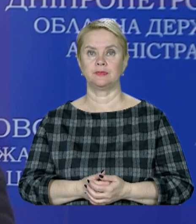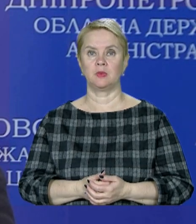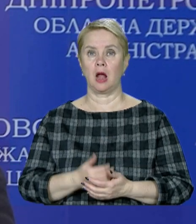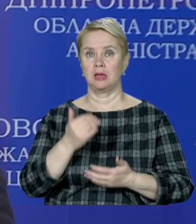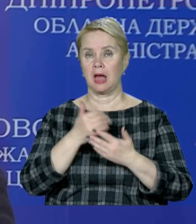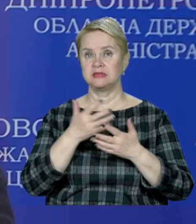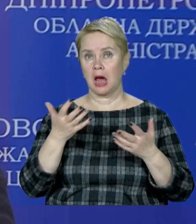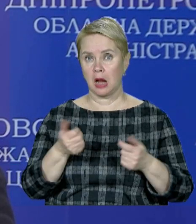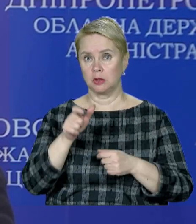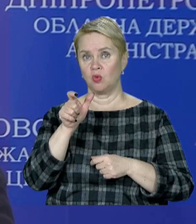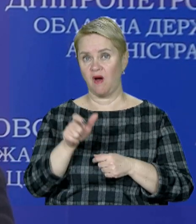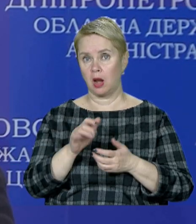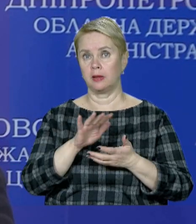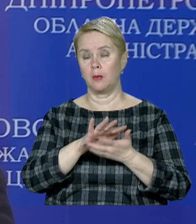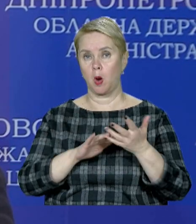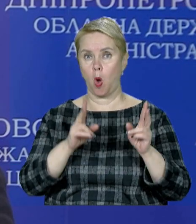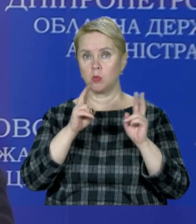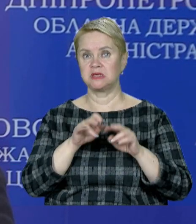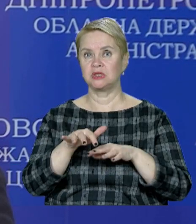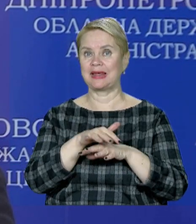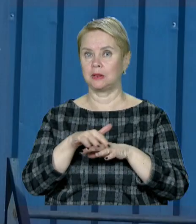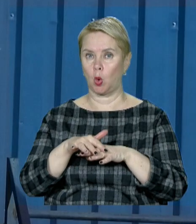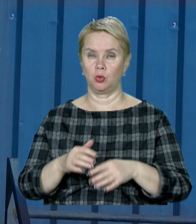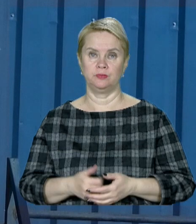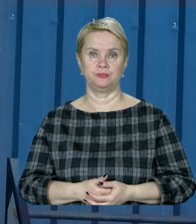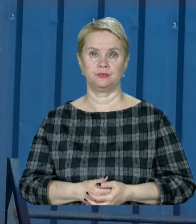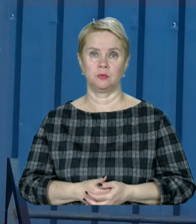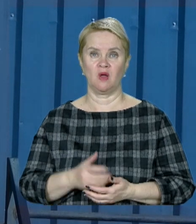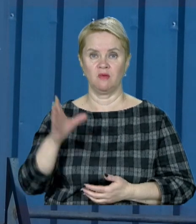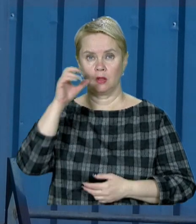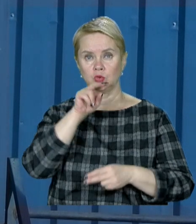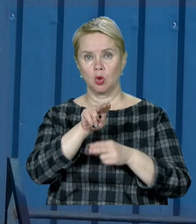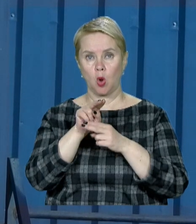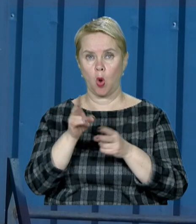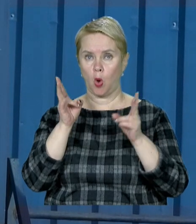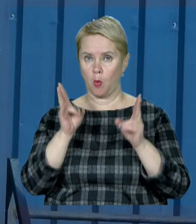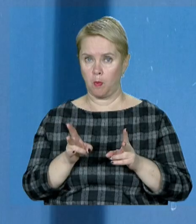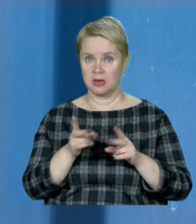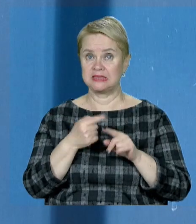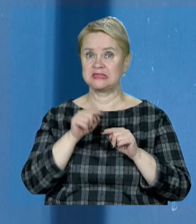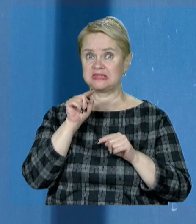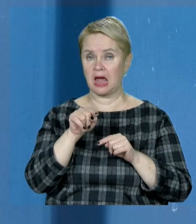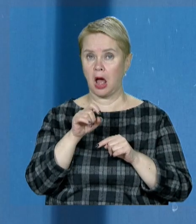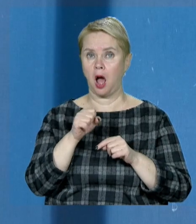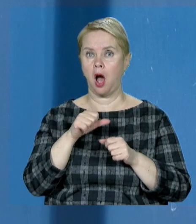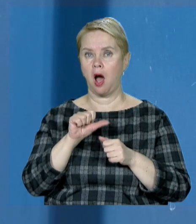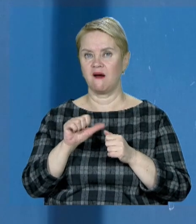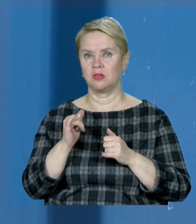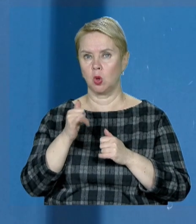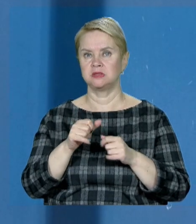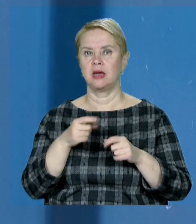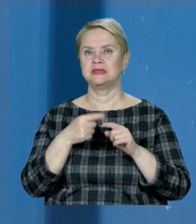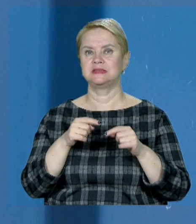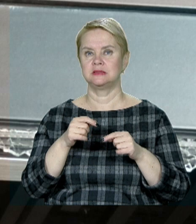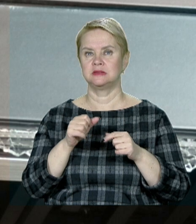Наразі рятувальники продовжують обстрежувати територію». Від нічних обстрілів постраждав і ось цей автосервіс. Уламками